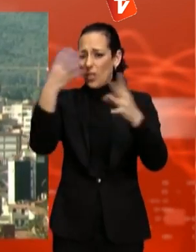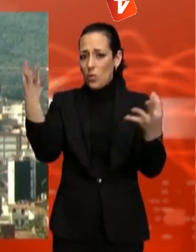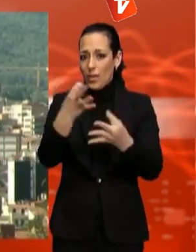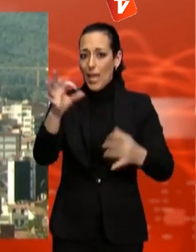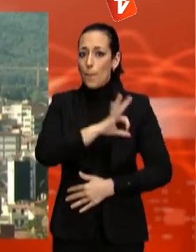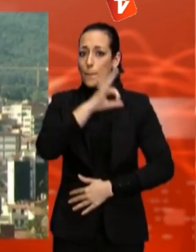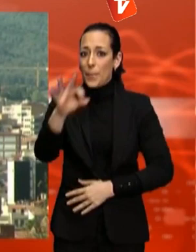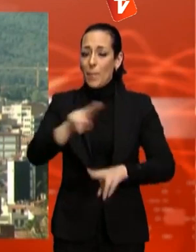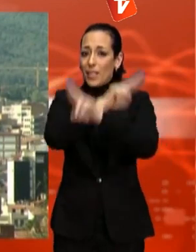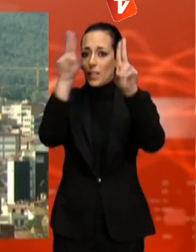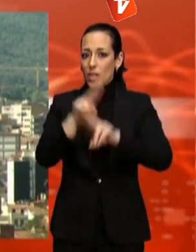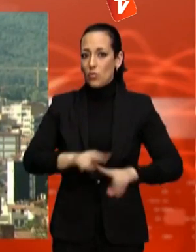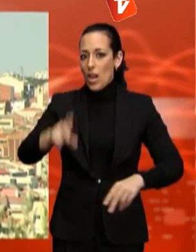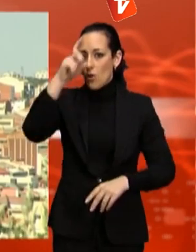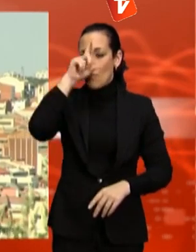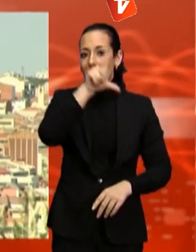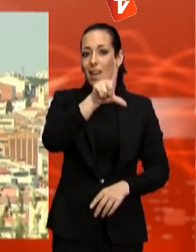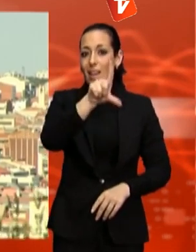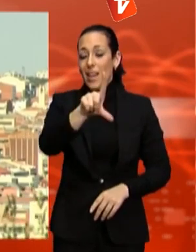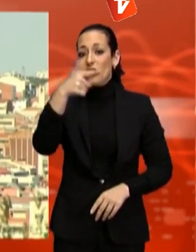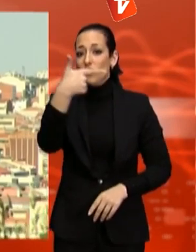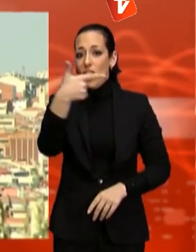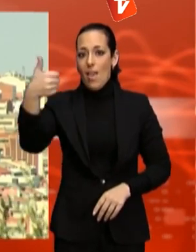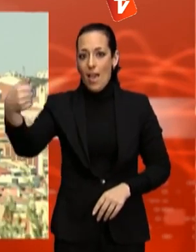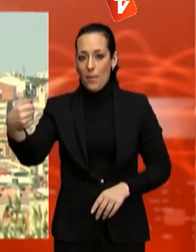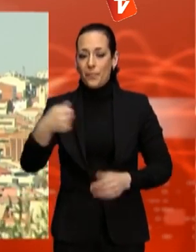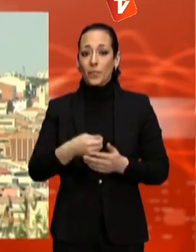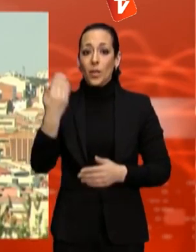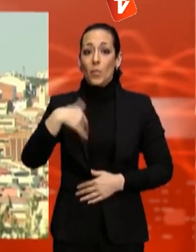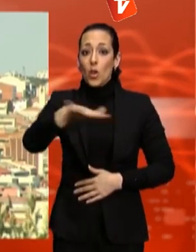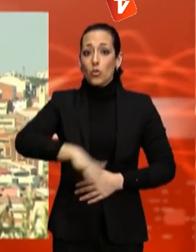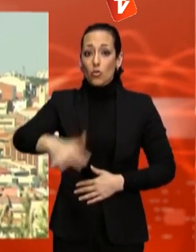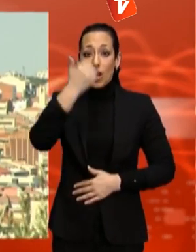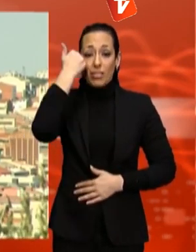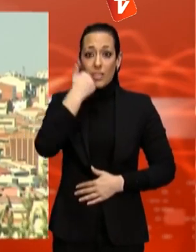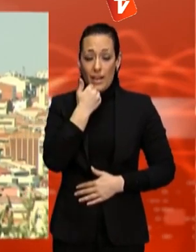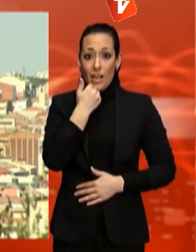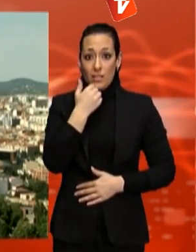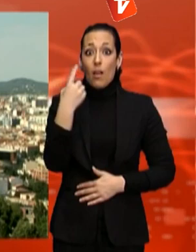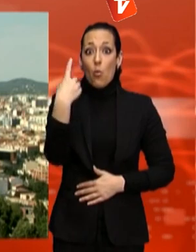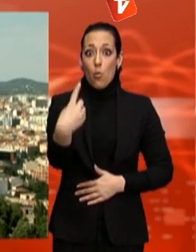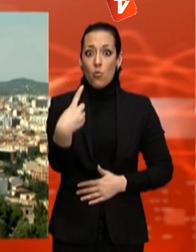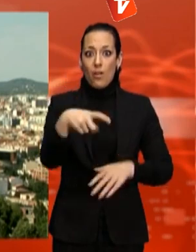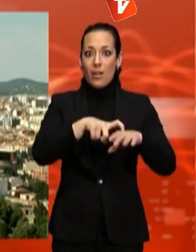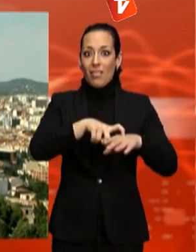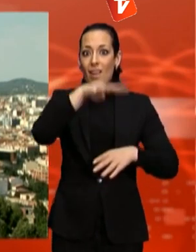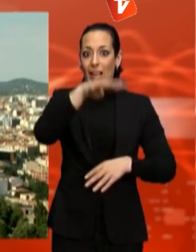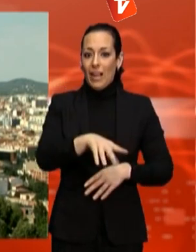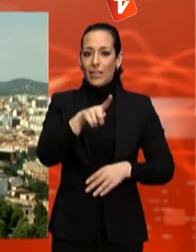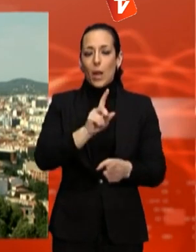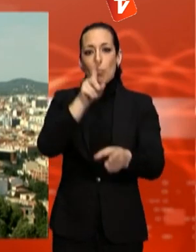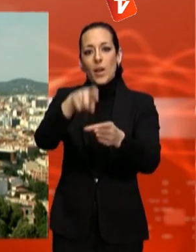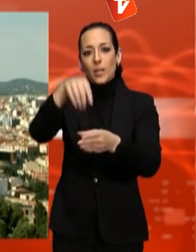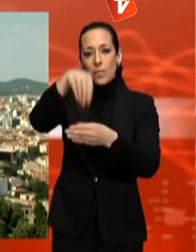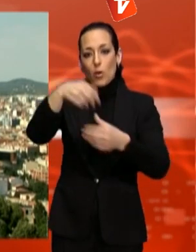LLGA Cities Pilot the Future. Terrassa és una de les quatre ciutats catalanes i de les 22 d'arreu del món que participen en aquest